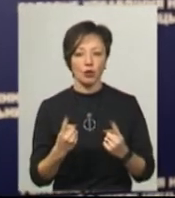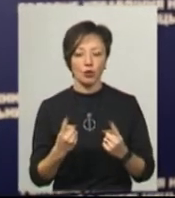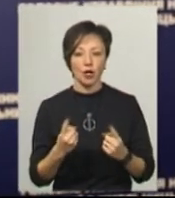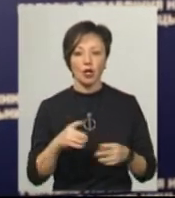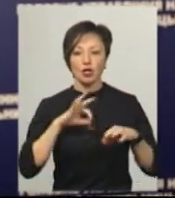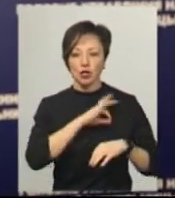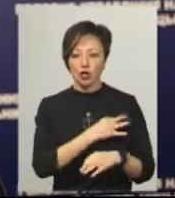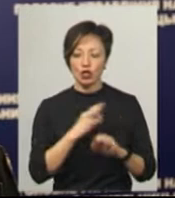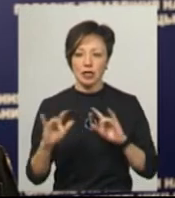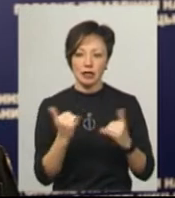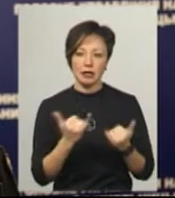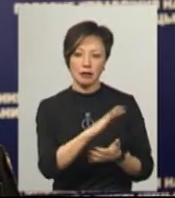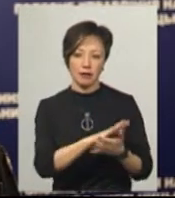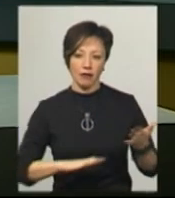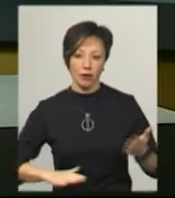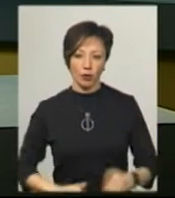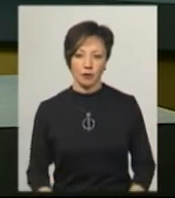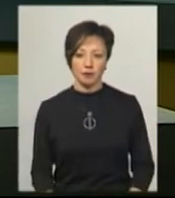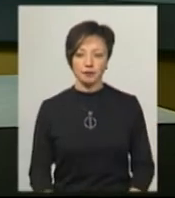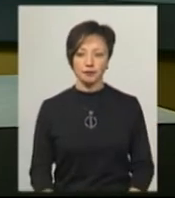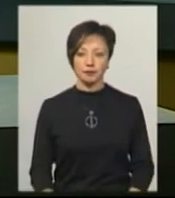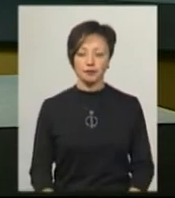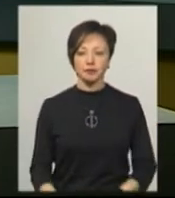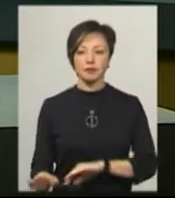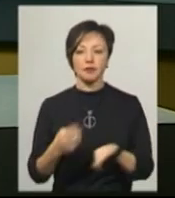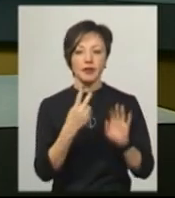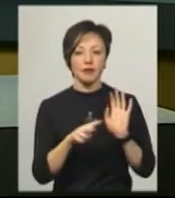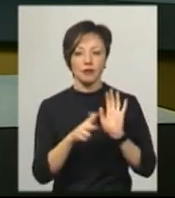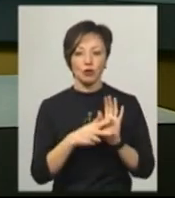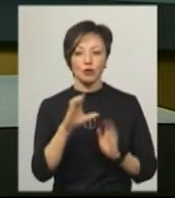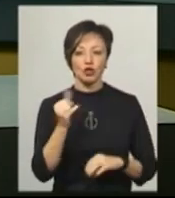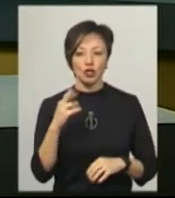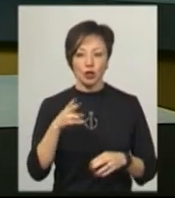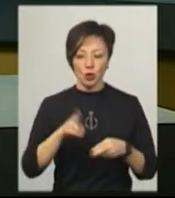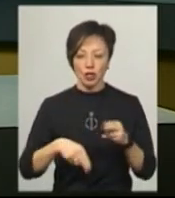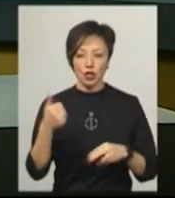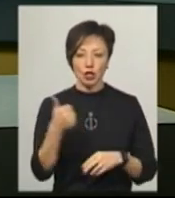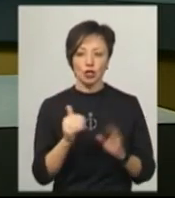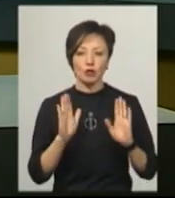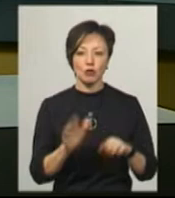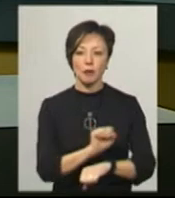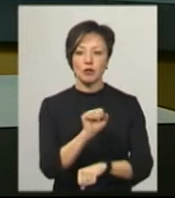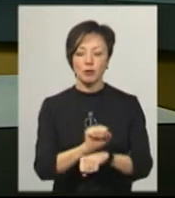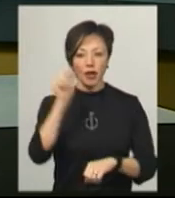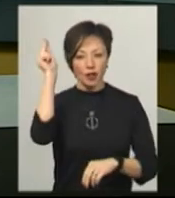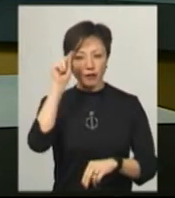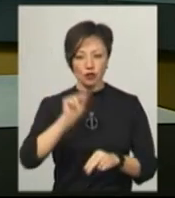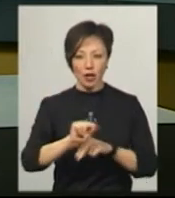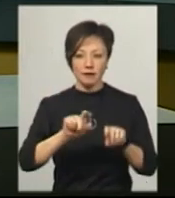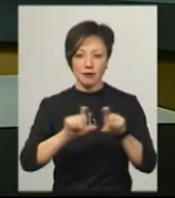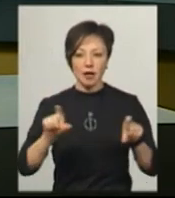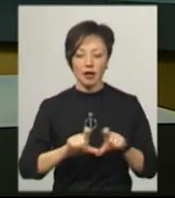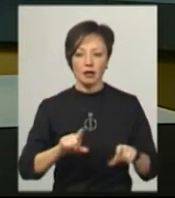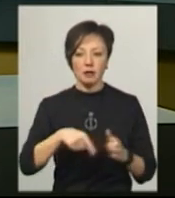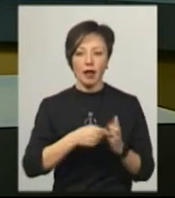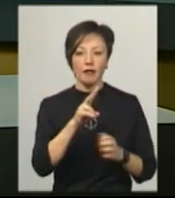Слідчі дії сьогодні наразі тривають. З 28 січня до кінця тижня буде призупинено навчання у навчальних закладах